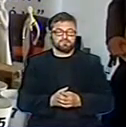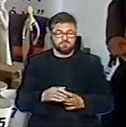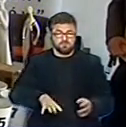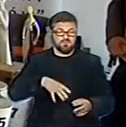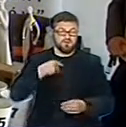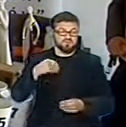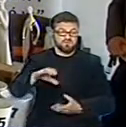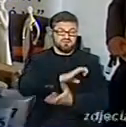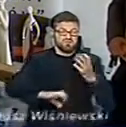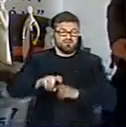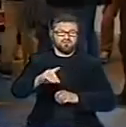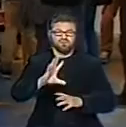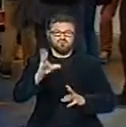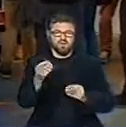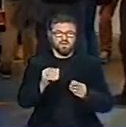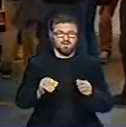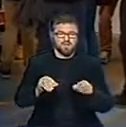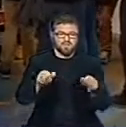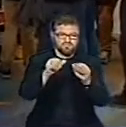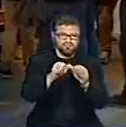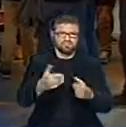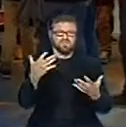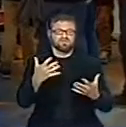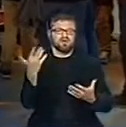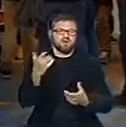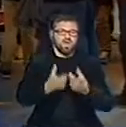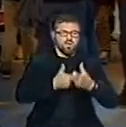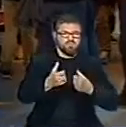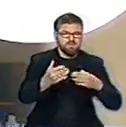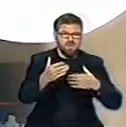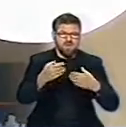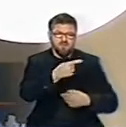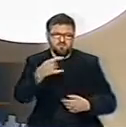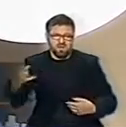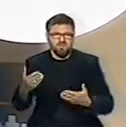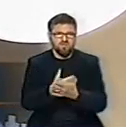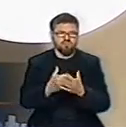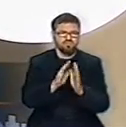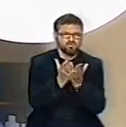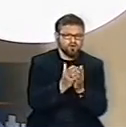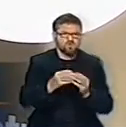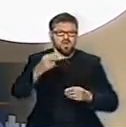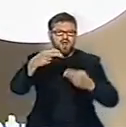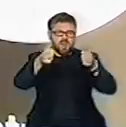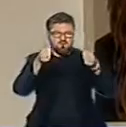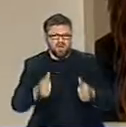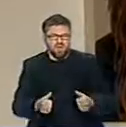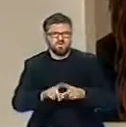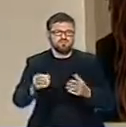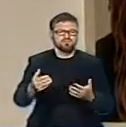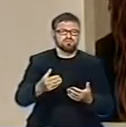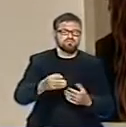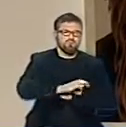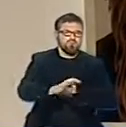Światowej klasy porcelana, pościele we wzór słomy, własnoręcznie wykonane meble, najnowsze książki o sztuce czy plakaty i grafiki młodych polskich